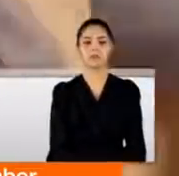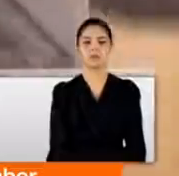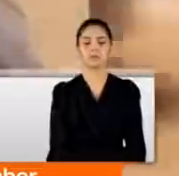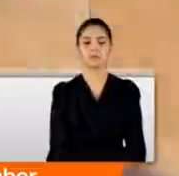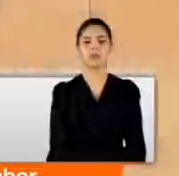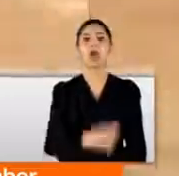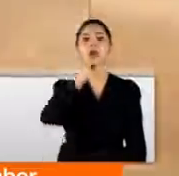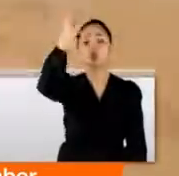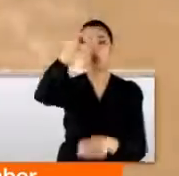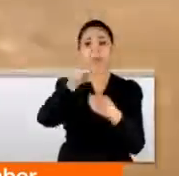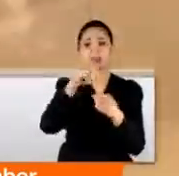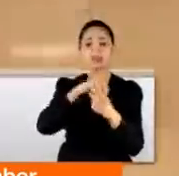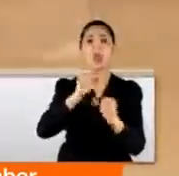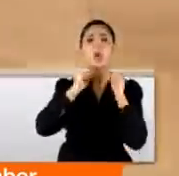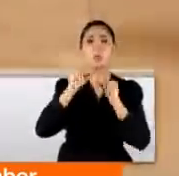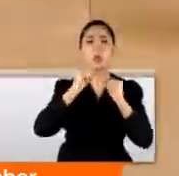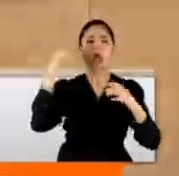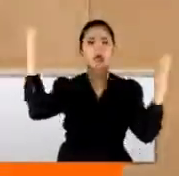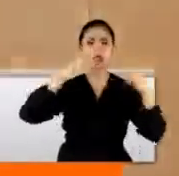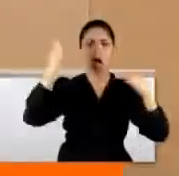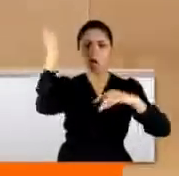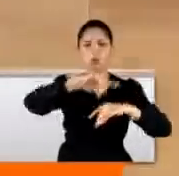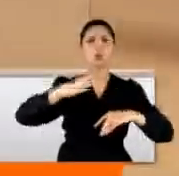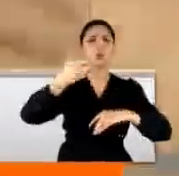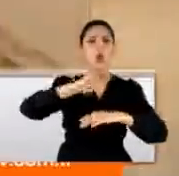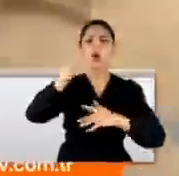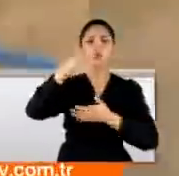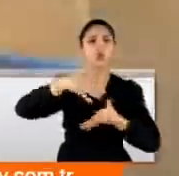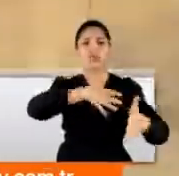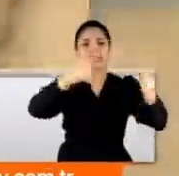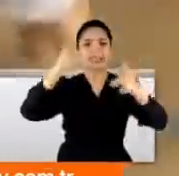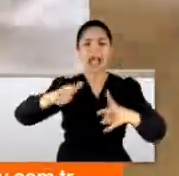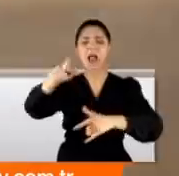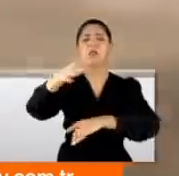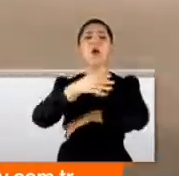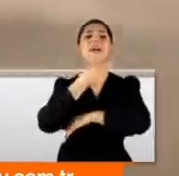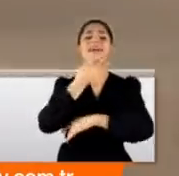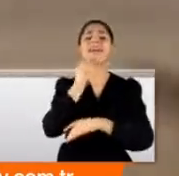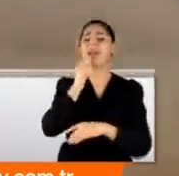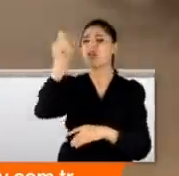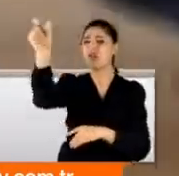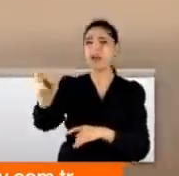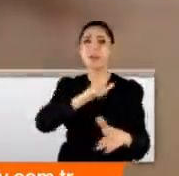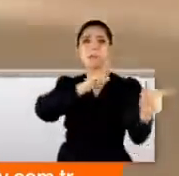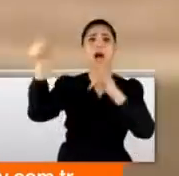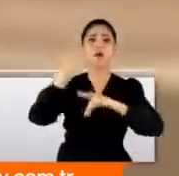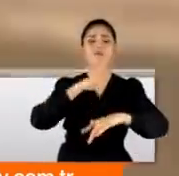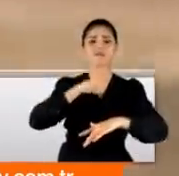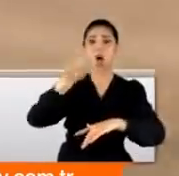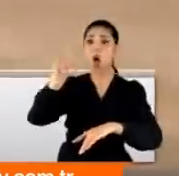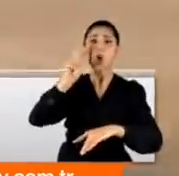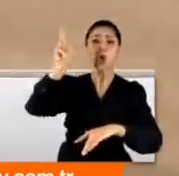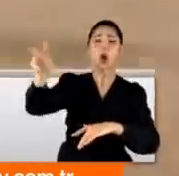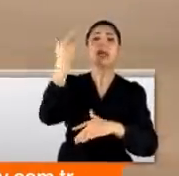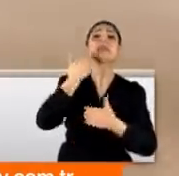Suudi Arabistan'da kuvvetli yağış sonrası sele kapılan bir genç nehirde yardım çığlıkları atarken fark edildi. Onu görenler